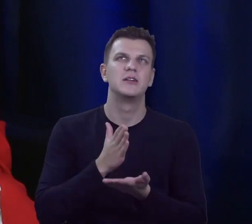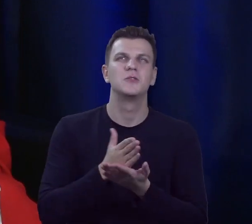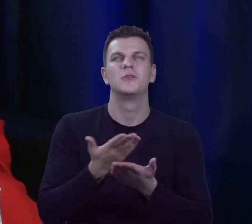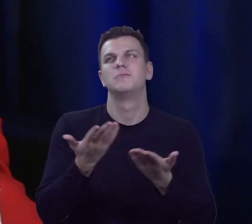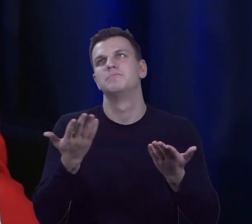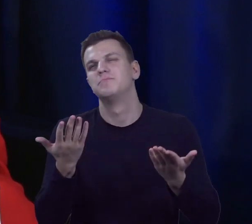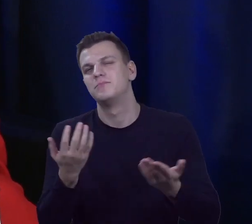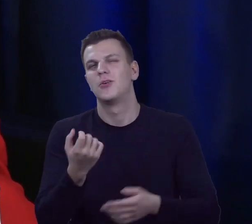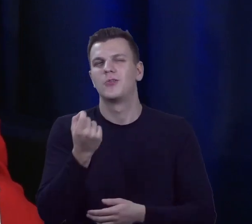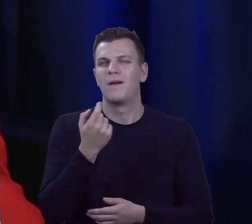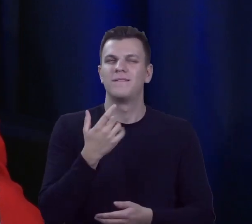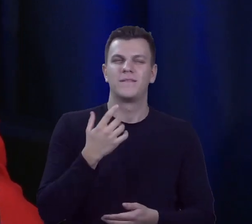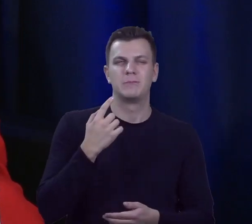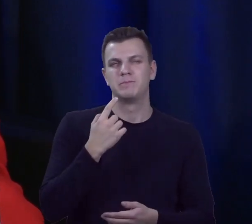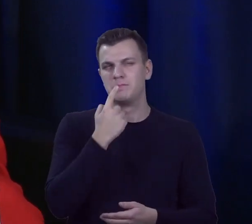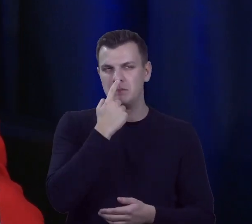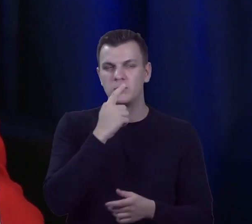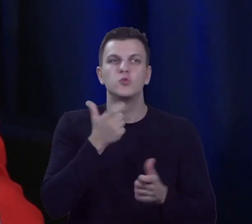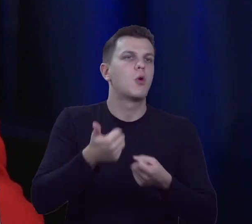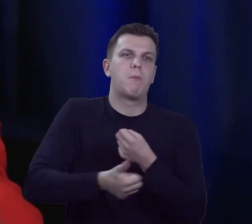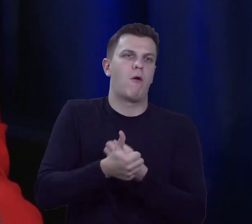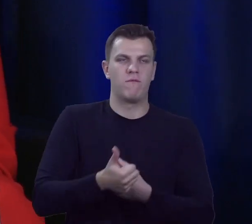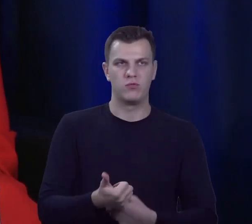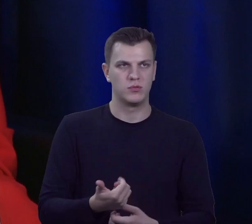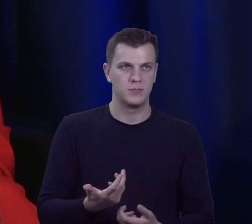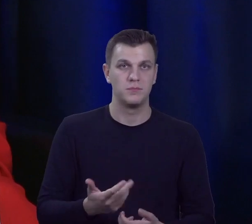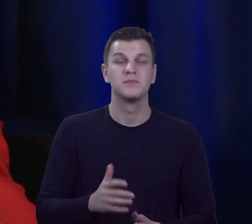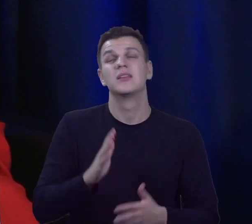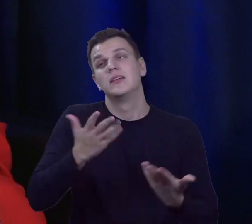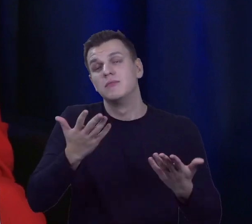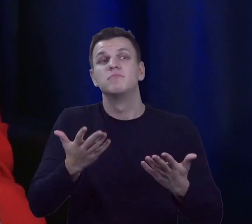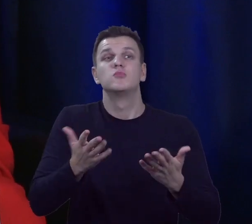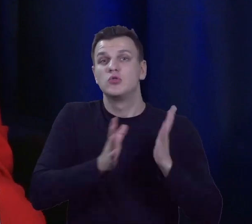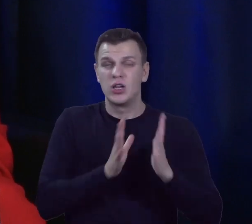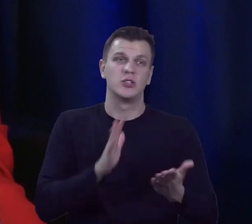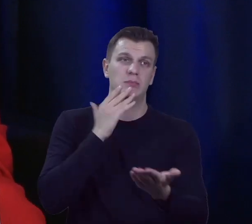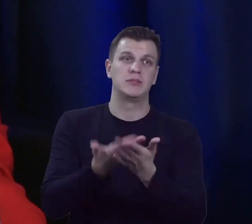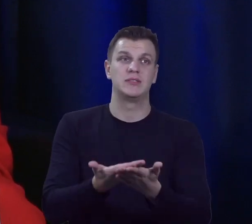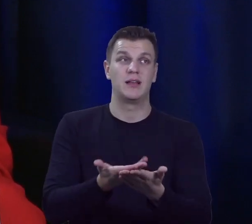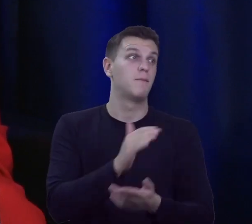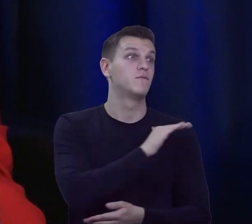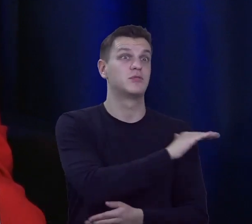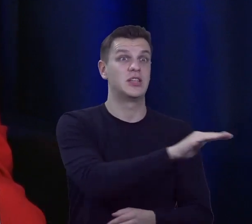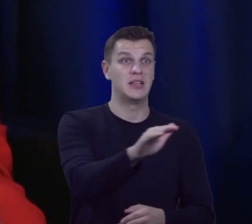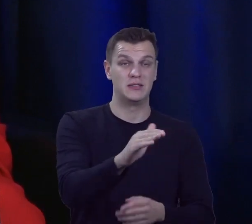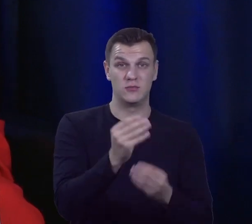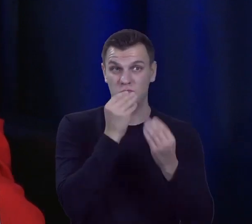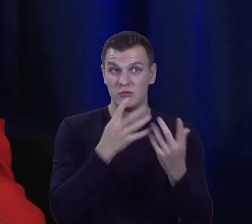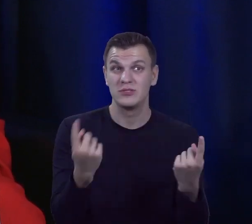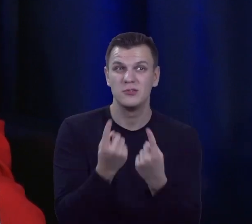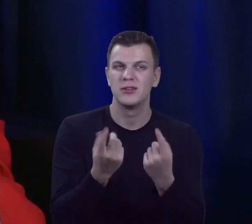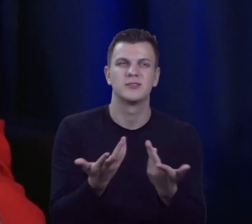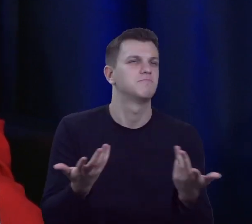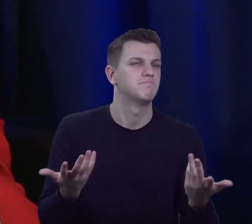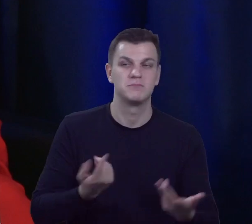podejścia takiego, bo faktycznie trzeba spojrzeć w radzie w oczy. Nie wszędzie jest tak i my też mamy tego świadomość jako samorządowcy.